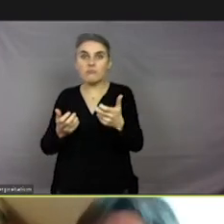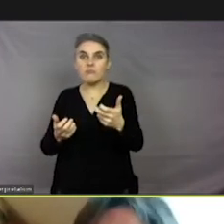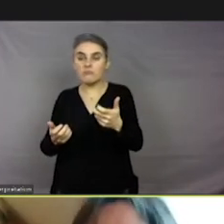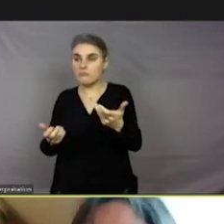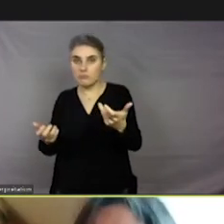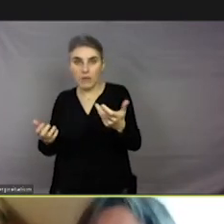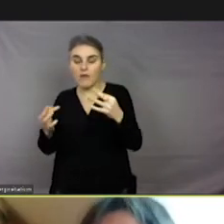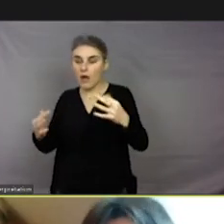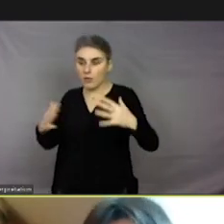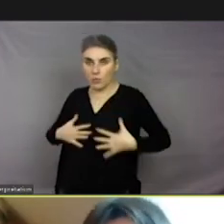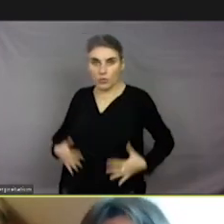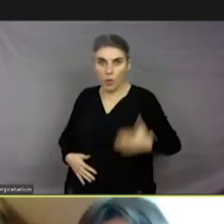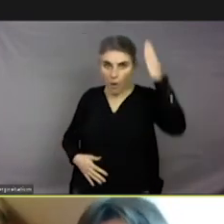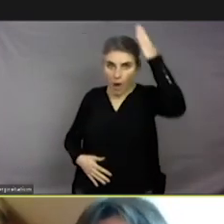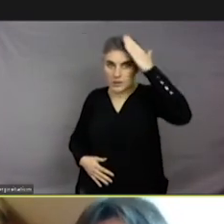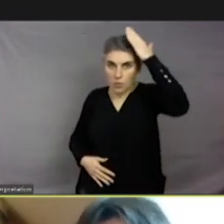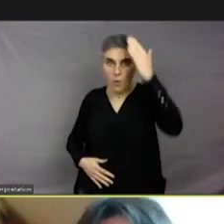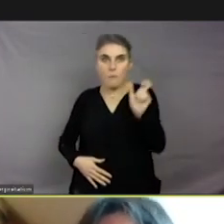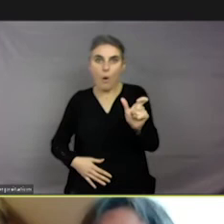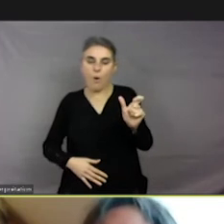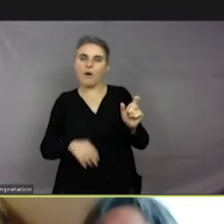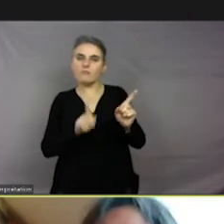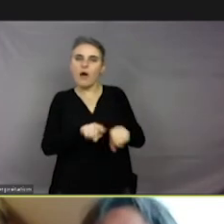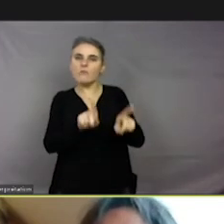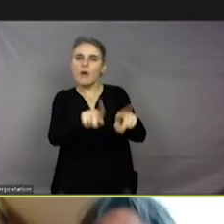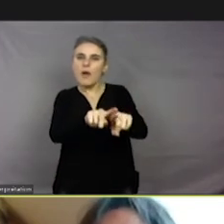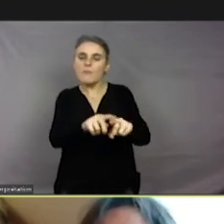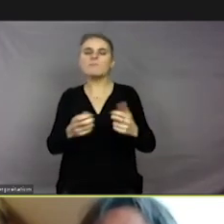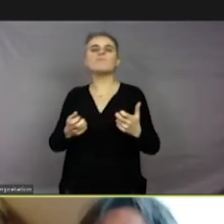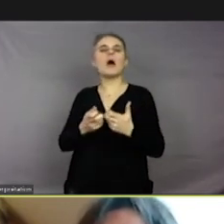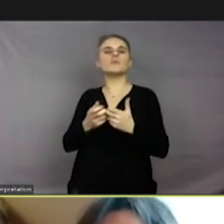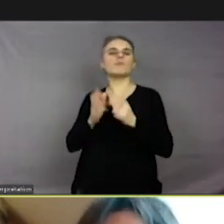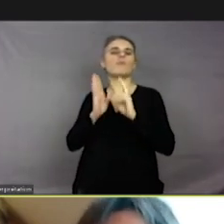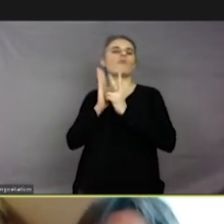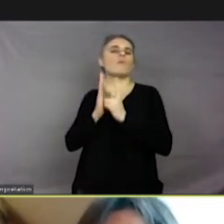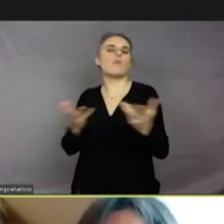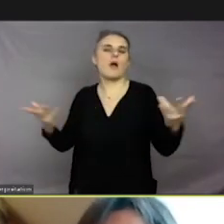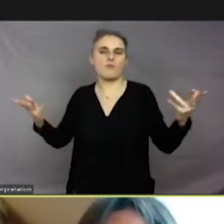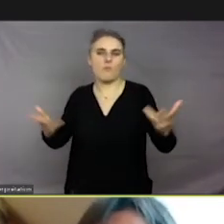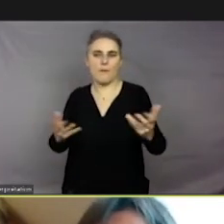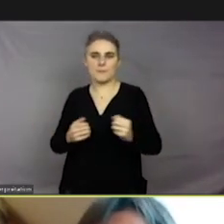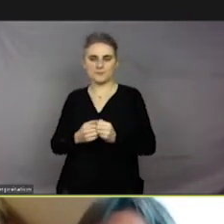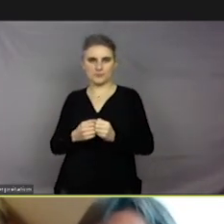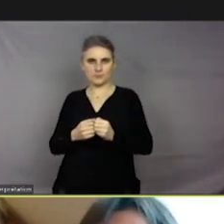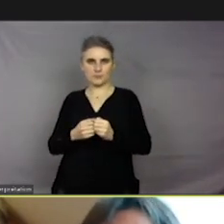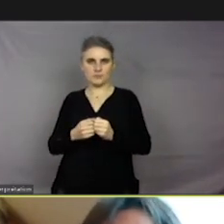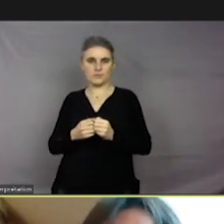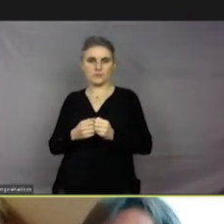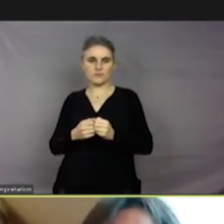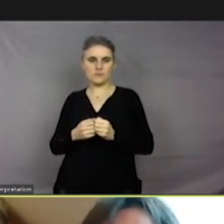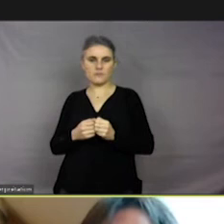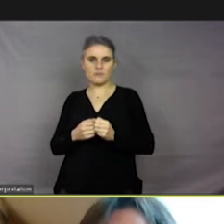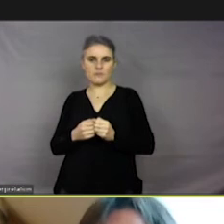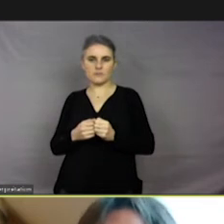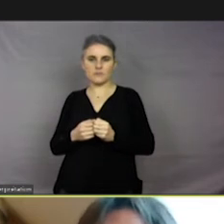comportements animaliers. Alors, au niveau du vocabulaire, nous avons beaucoup, beaucoup de mots pour qualifier